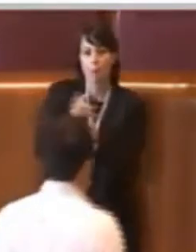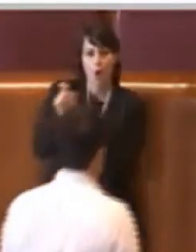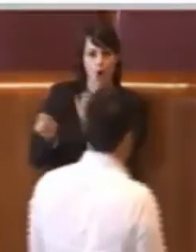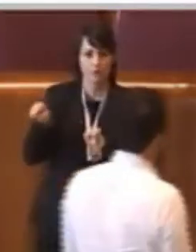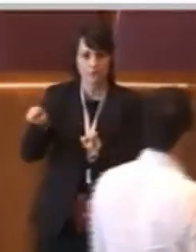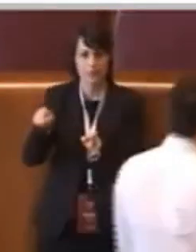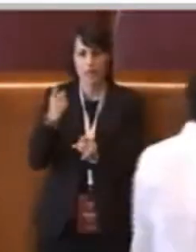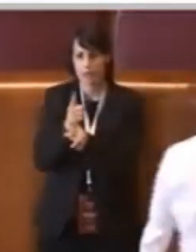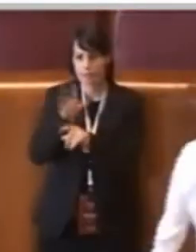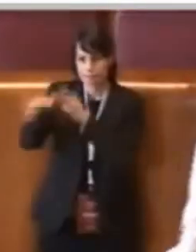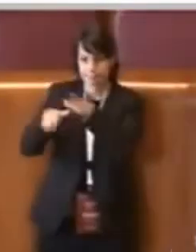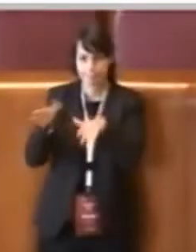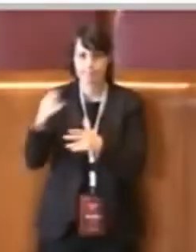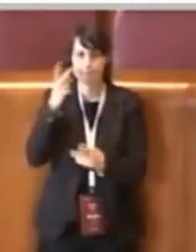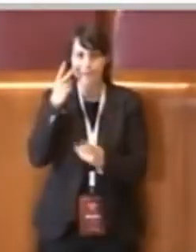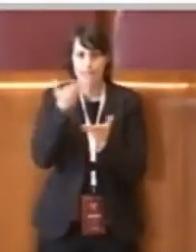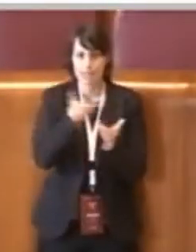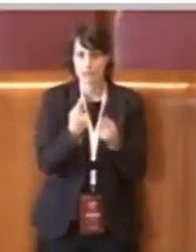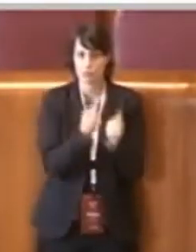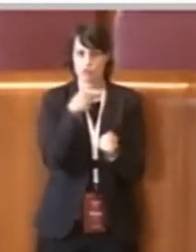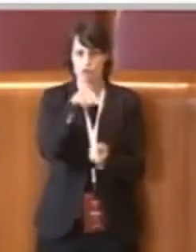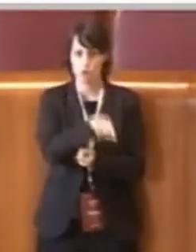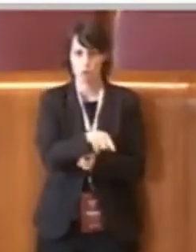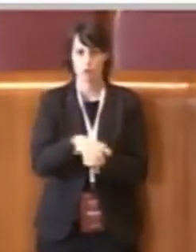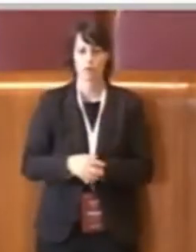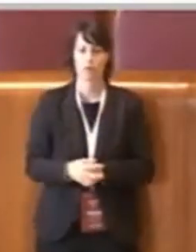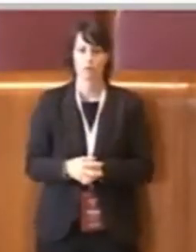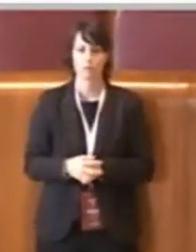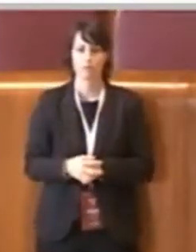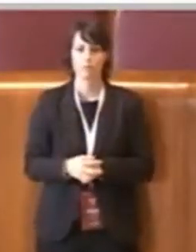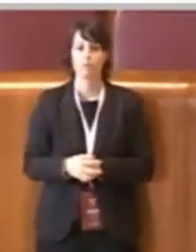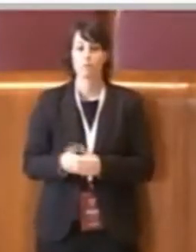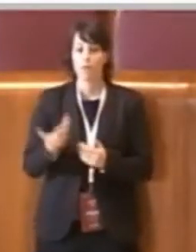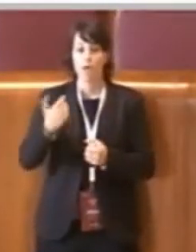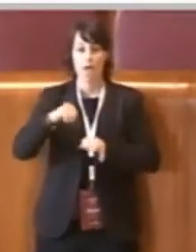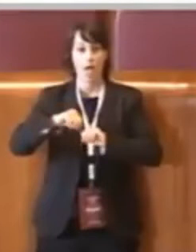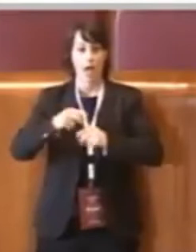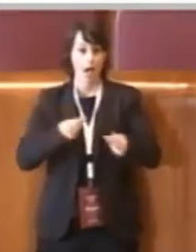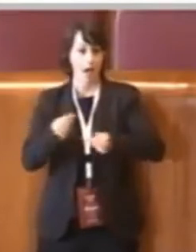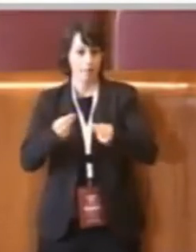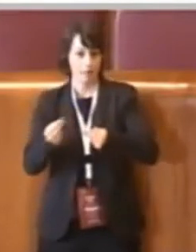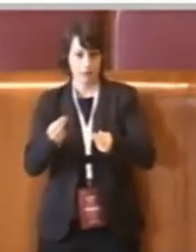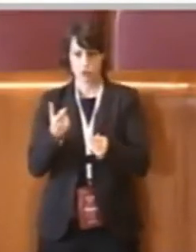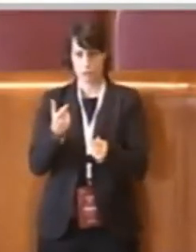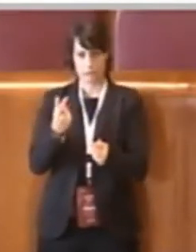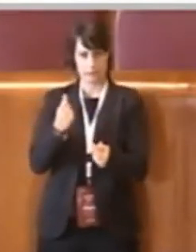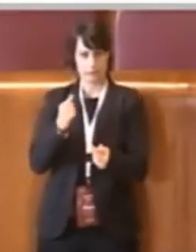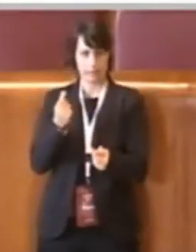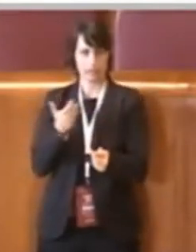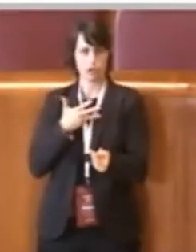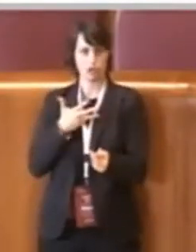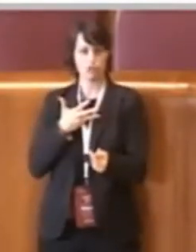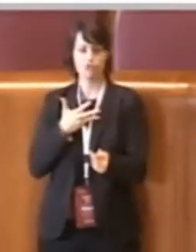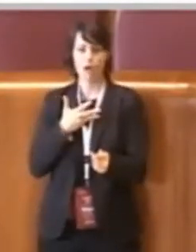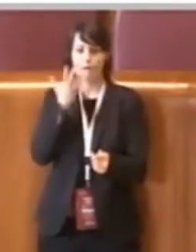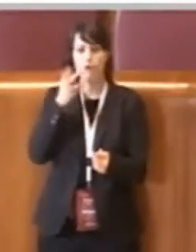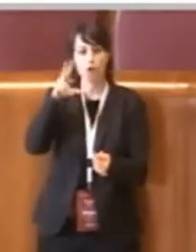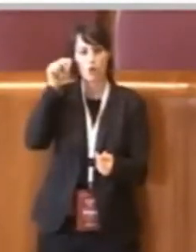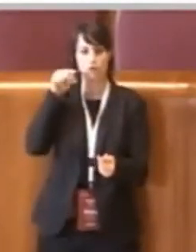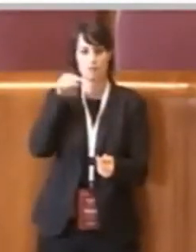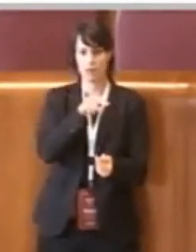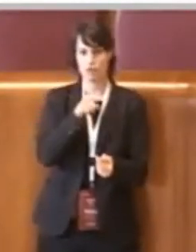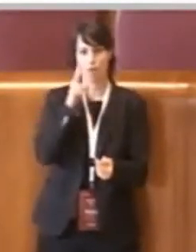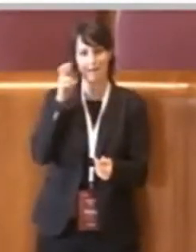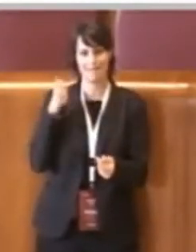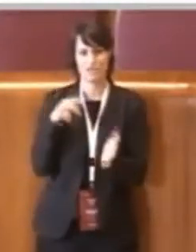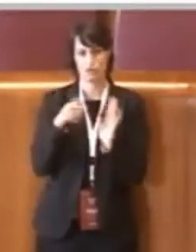finalmente rispetto a chi vantava dei crediti l'amministrazione riconosce quanto previsto. è un'attività che